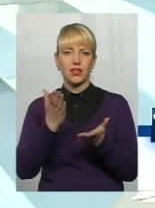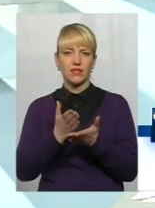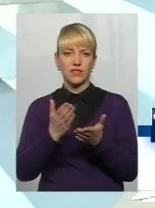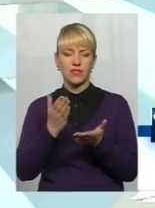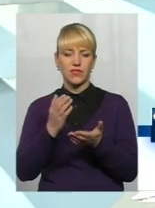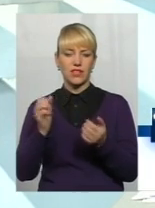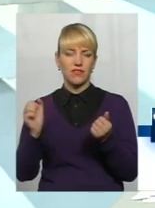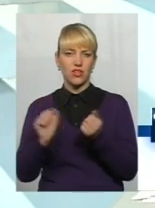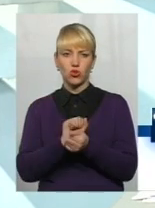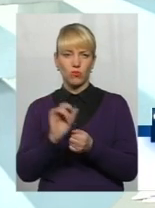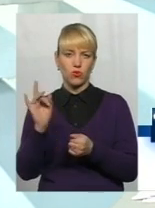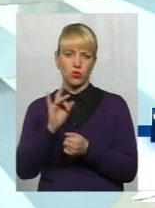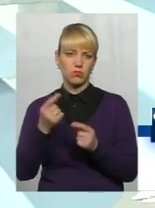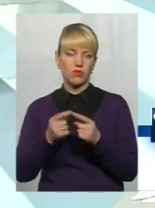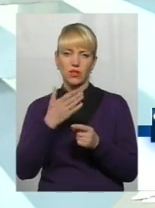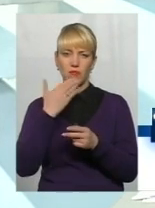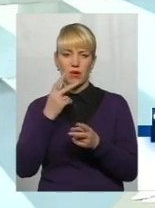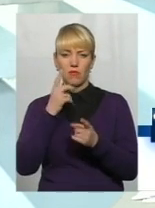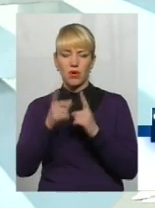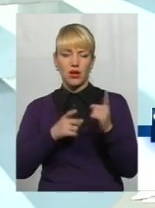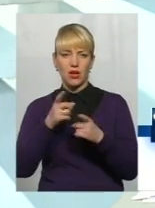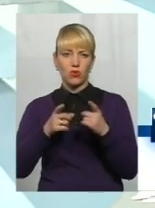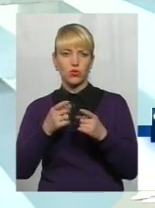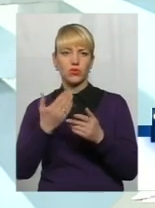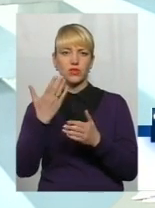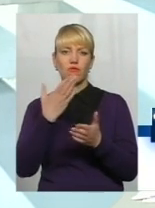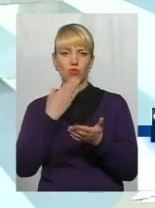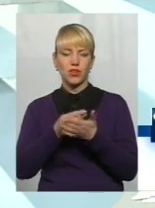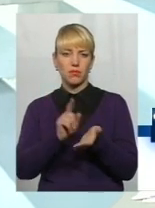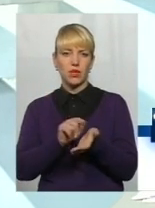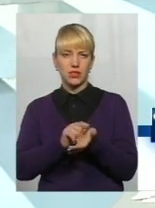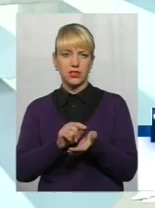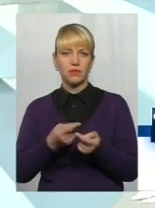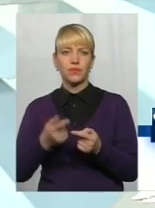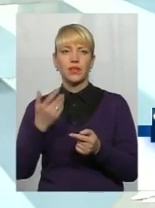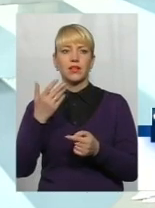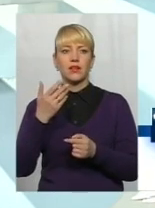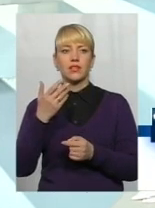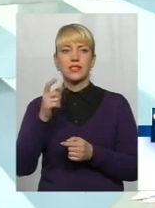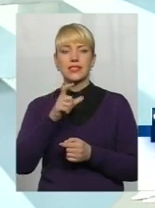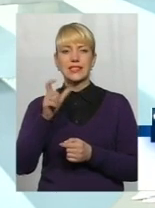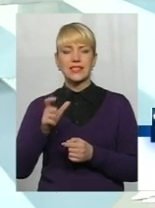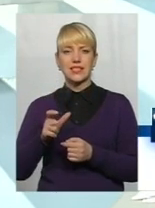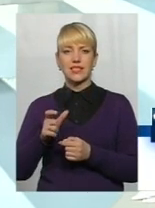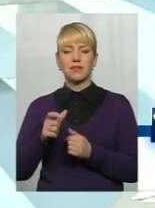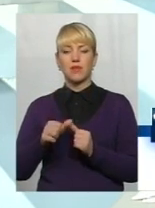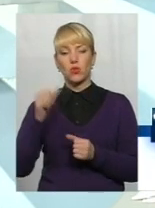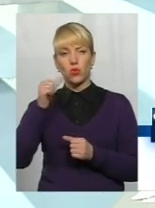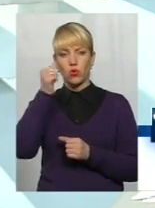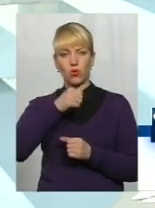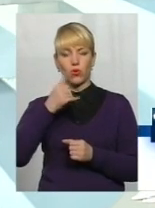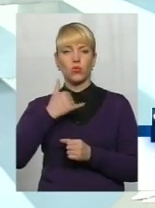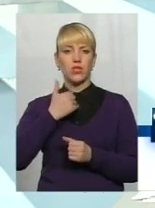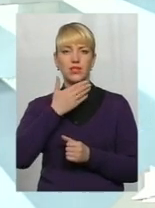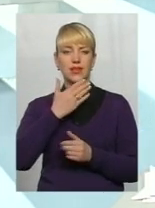в твердому розмірі, вони не побачать перерахунку свого розміру пенсії. Тобто ще з минулого року в нас